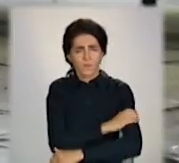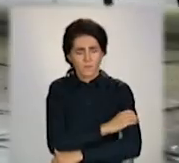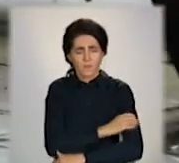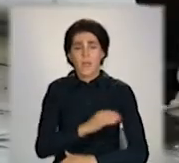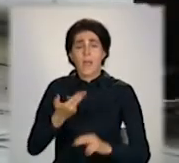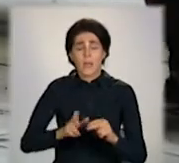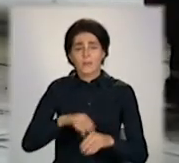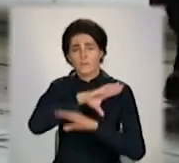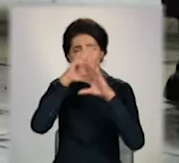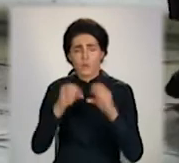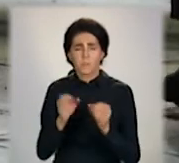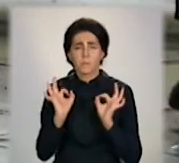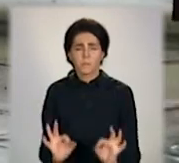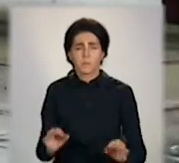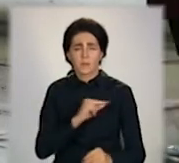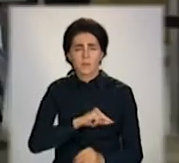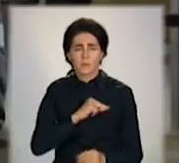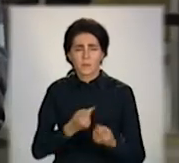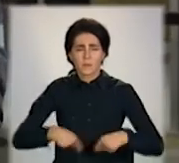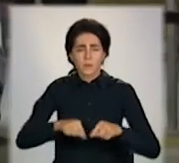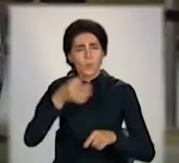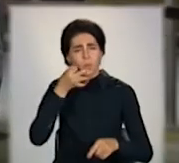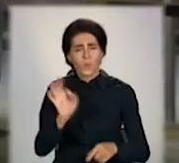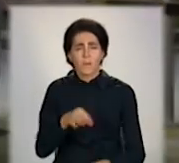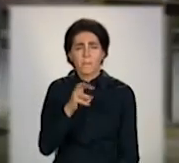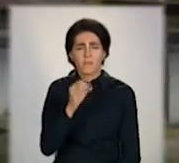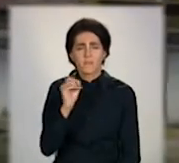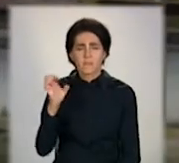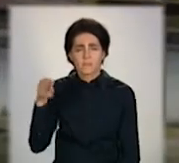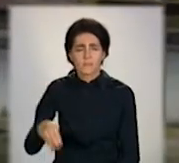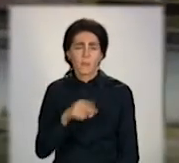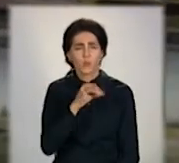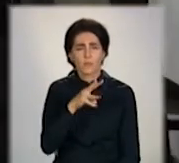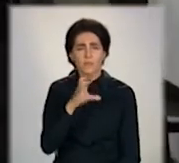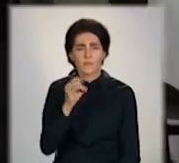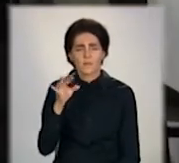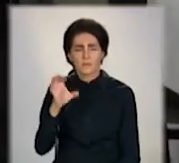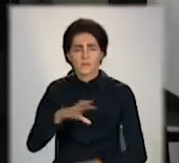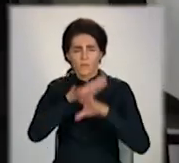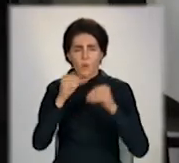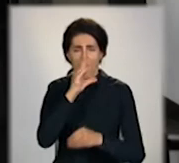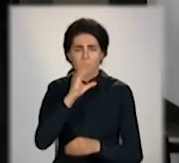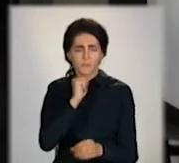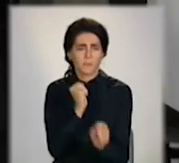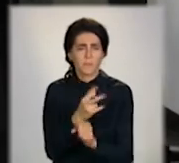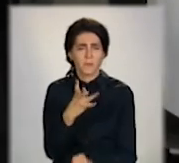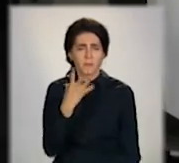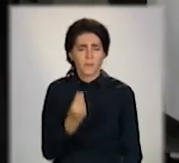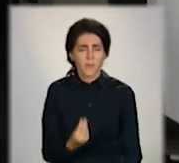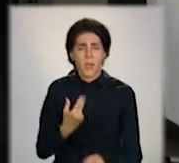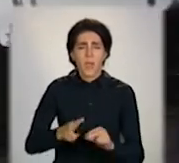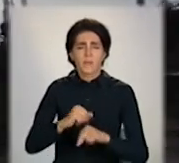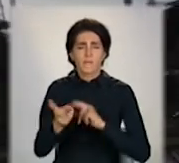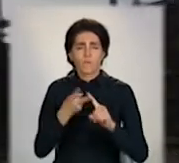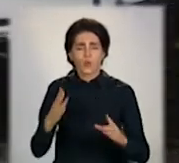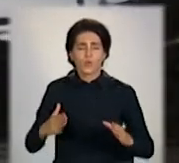Завдяки злагодженні працю спеціалістів «Метінвестором сервісу» зановленням агрегату також впоралися за п'ять діб. Загалом у капремонту другої